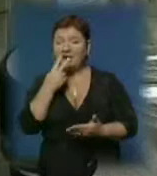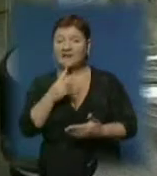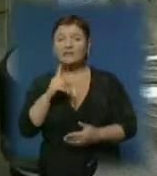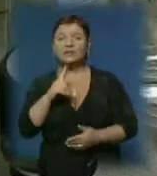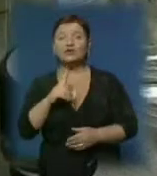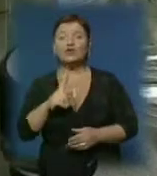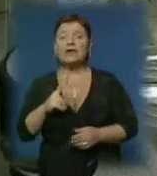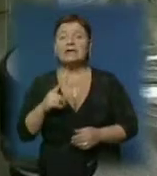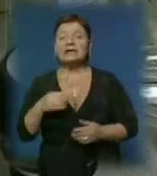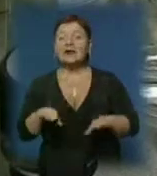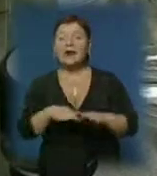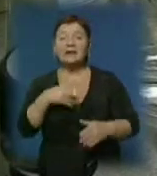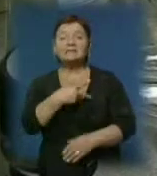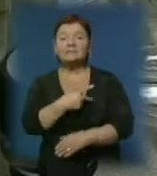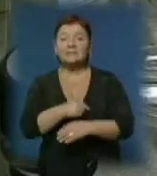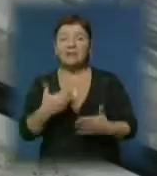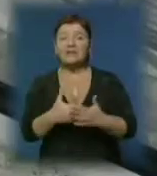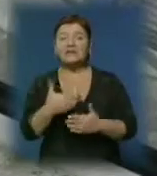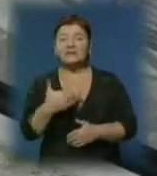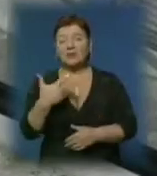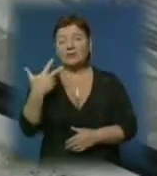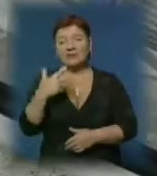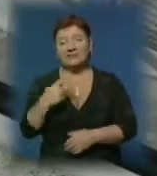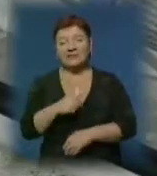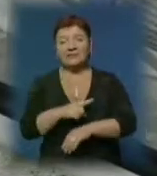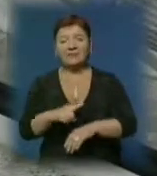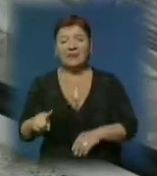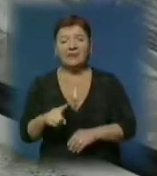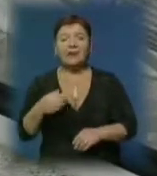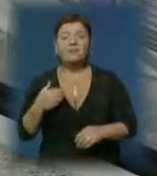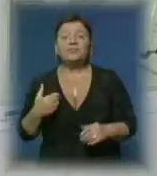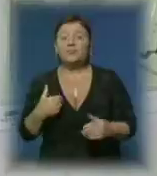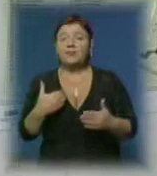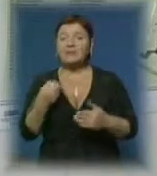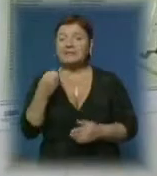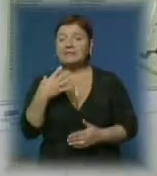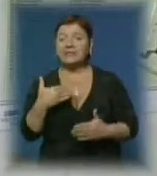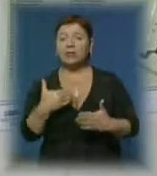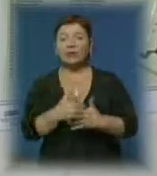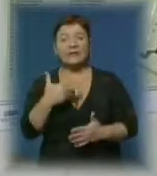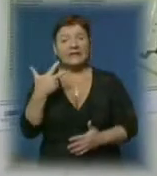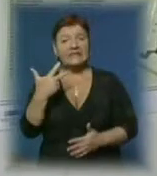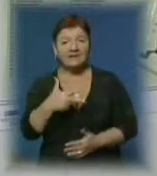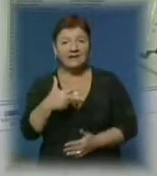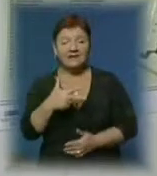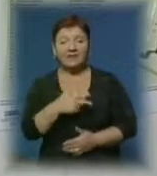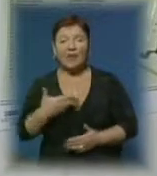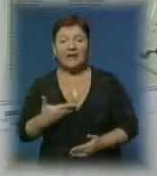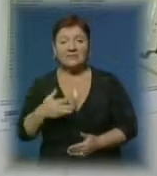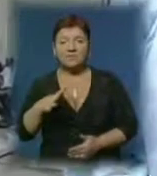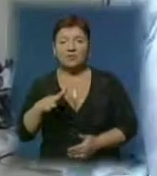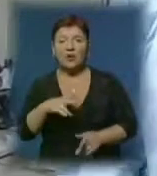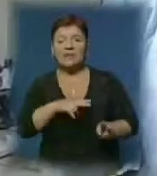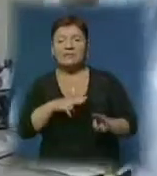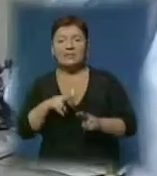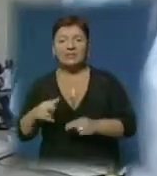Стерилізація однієї собаки тривала близько півгодини. За день таких операцій проводили від 15 до 30. За процесом мали можливість стежити